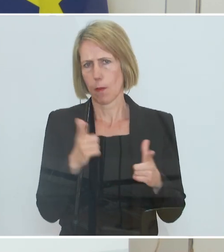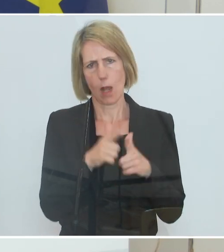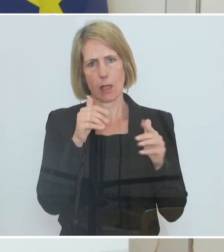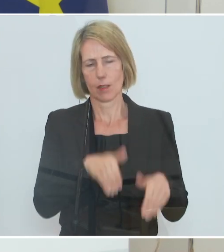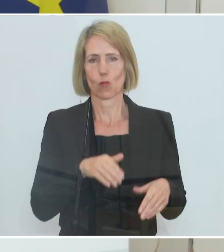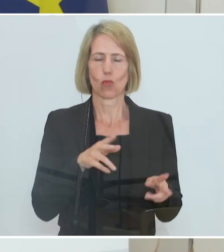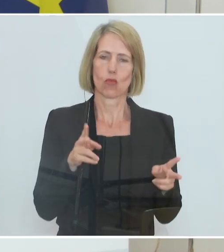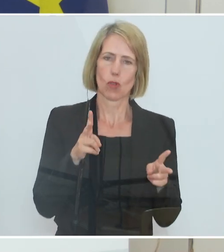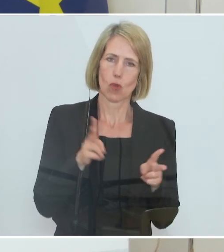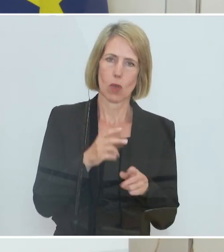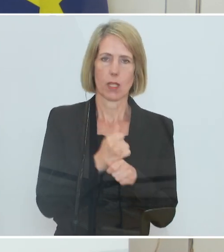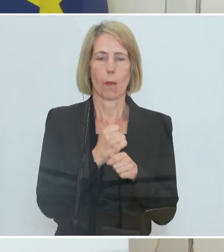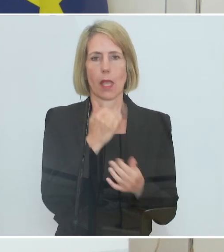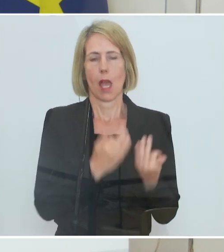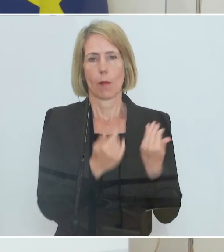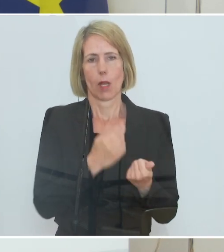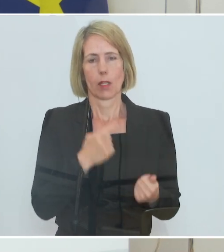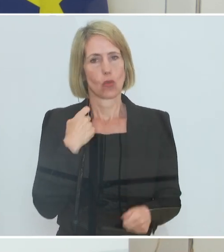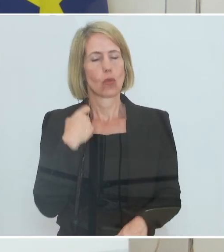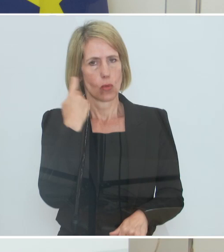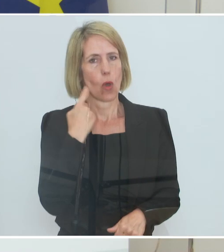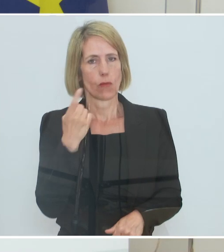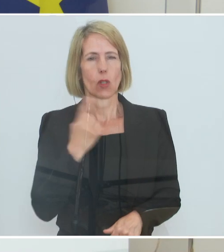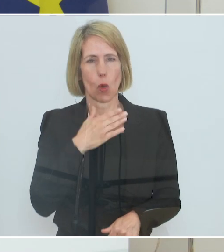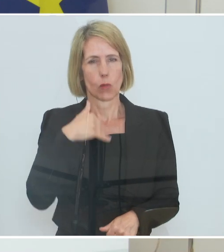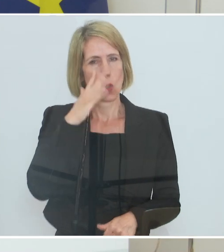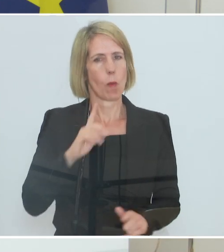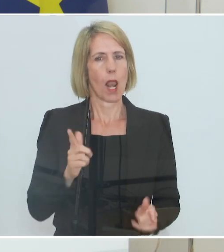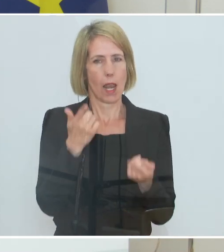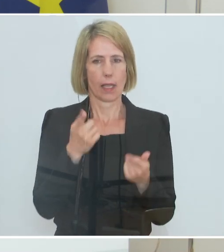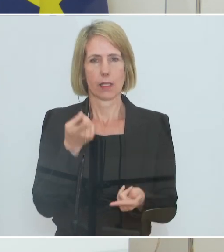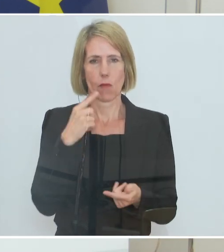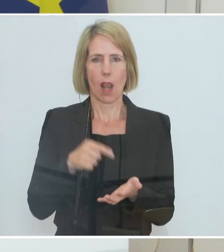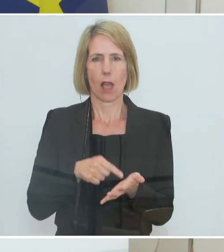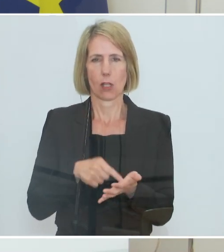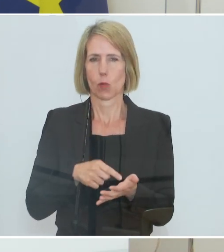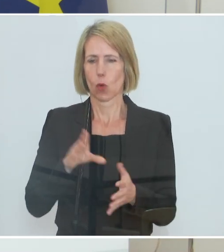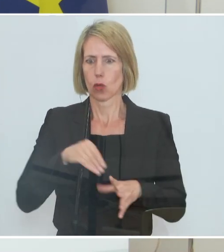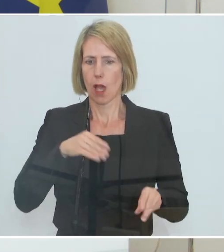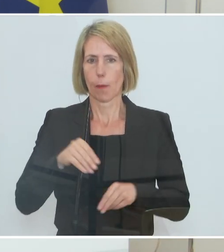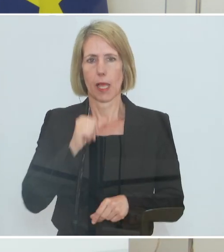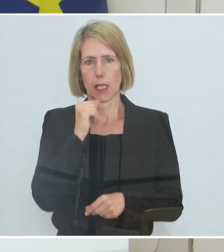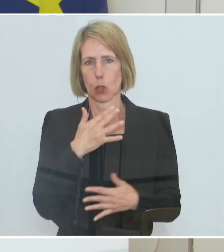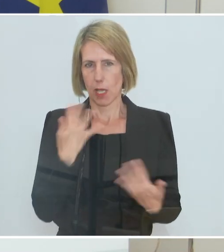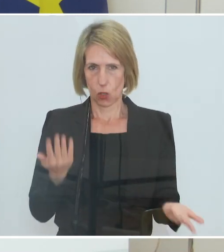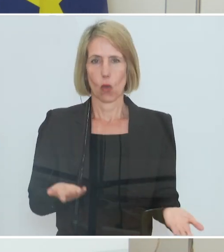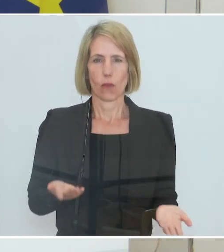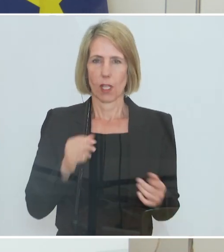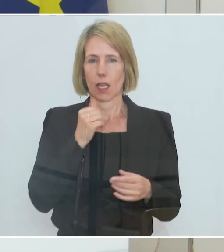jetzt im Laufe des Sommers hoffentlich weniger werden, weil die Inanspruchnahme nicht mehr so groß ist und das auch nicht mehr notwendig ist.